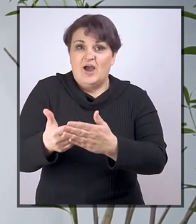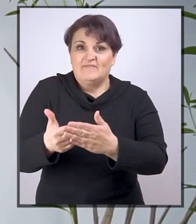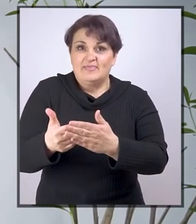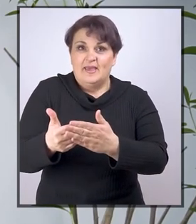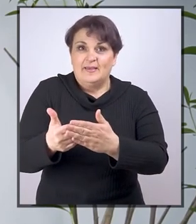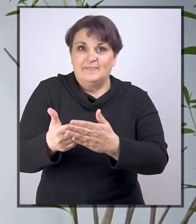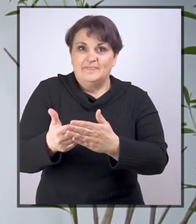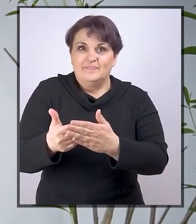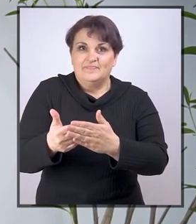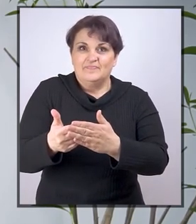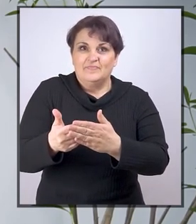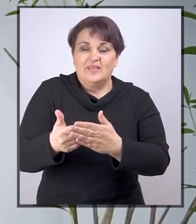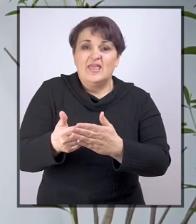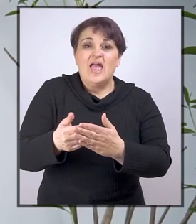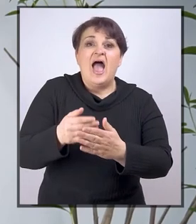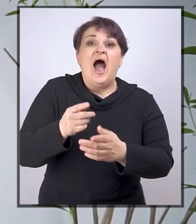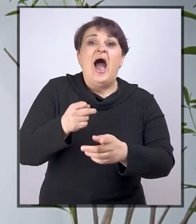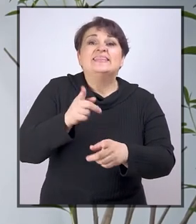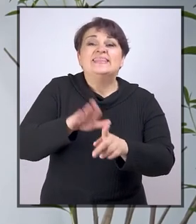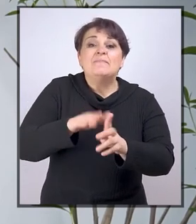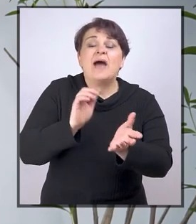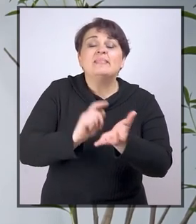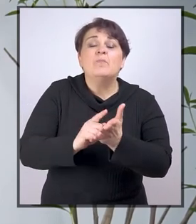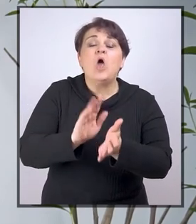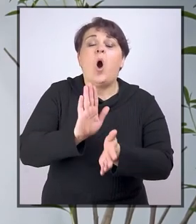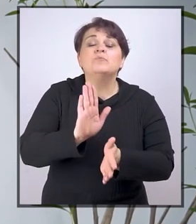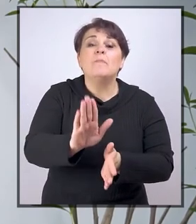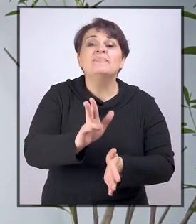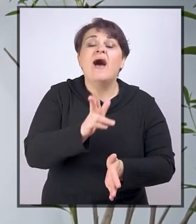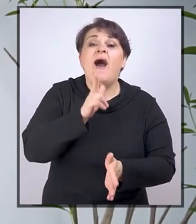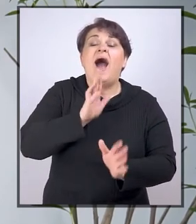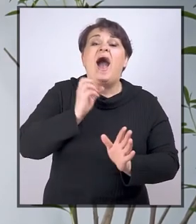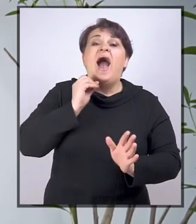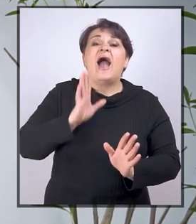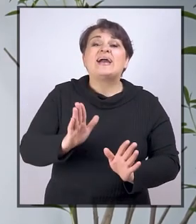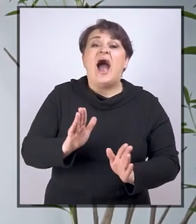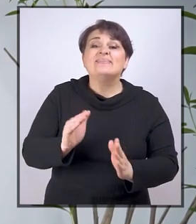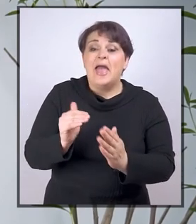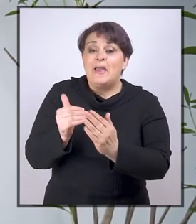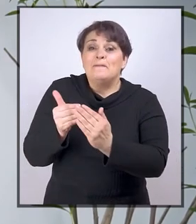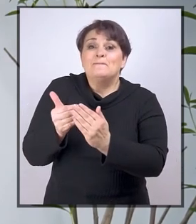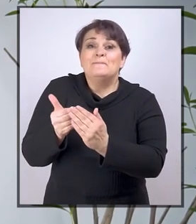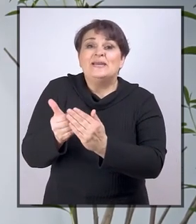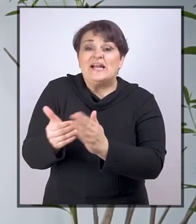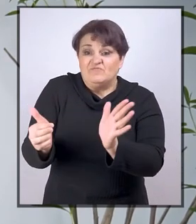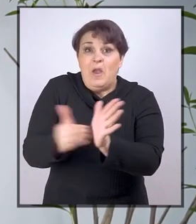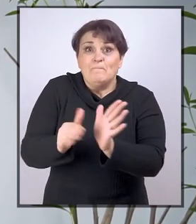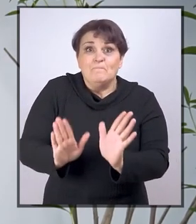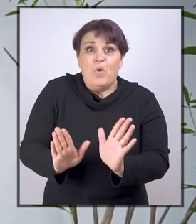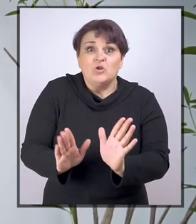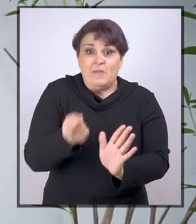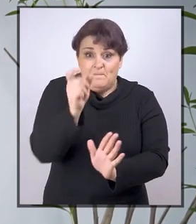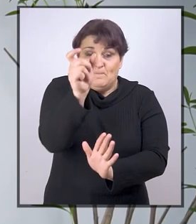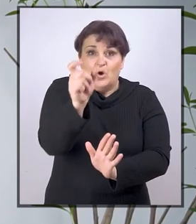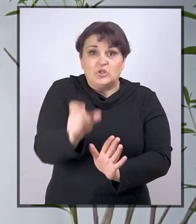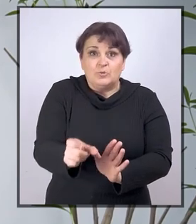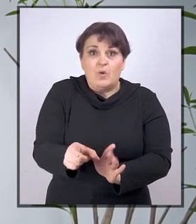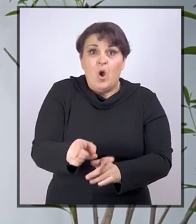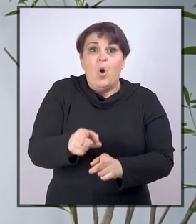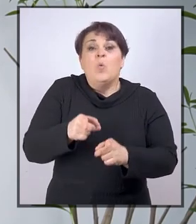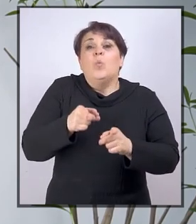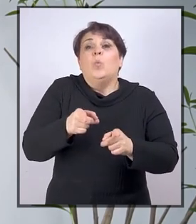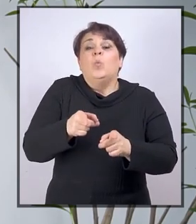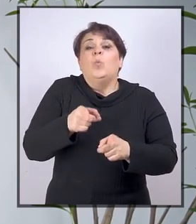osiguranja razumnog prilagođavanja izvršiva je od trenutka kada je